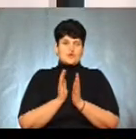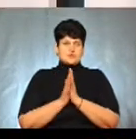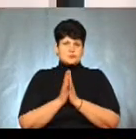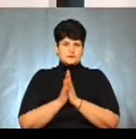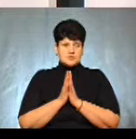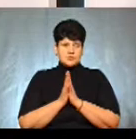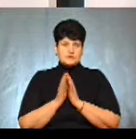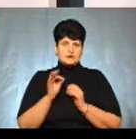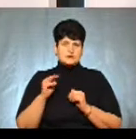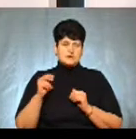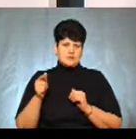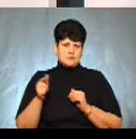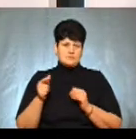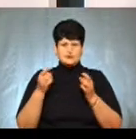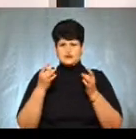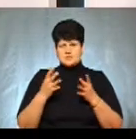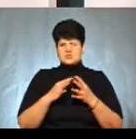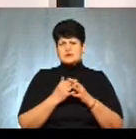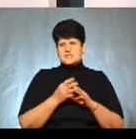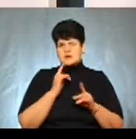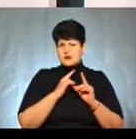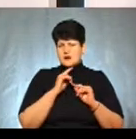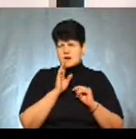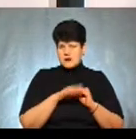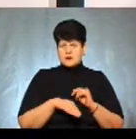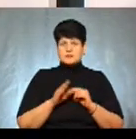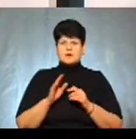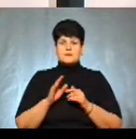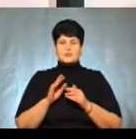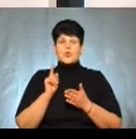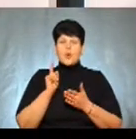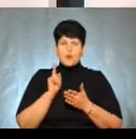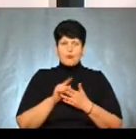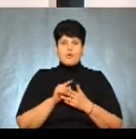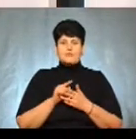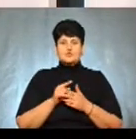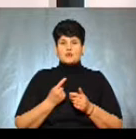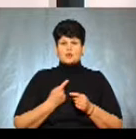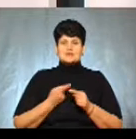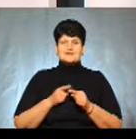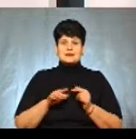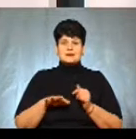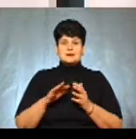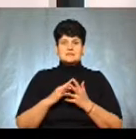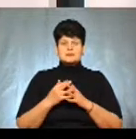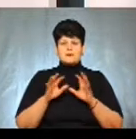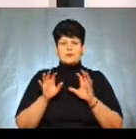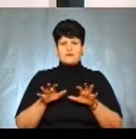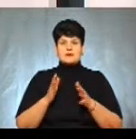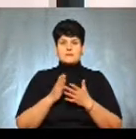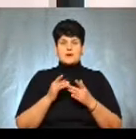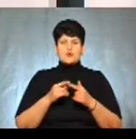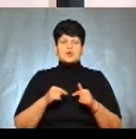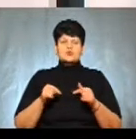звичайно, селищна рада, чи сільська рада, тобто обов'язок охорони даної території лежить на селищному голові, який мав би